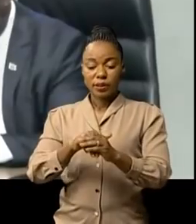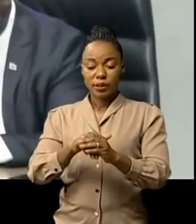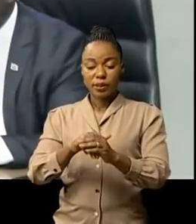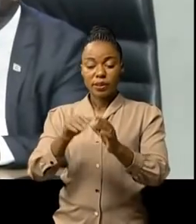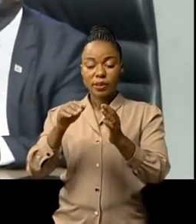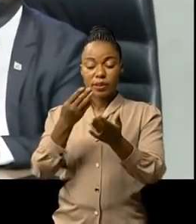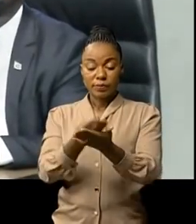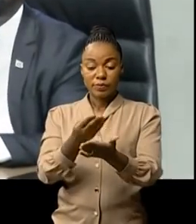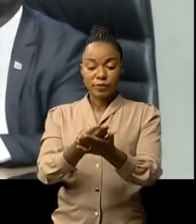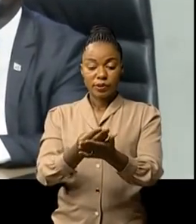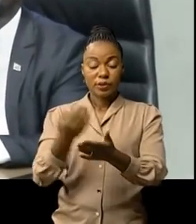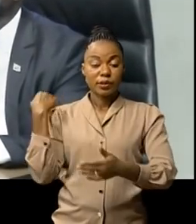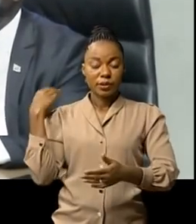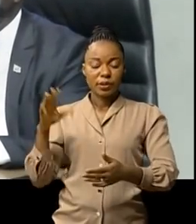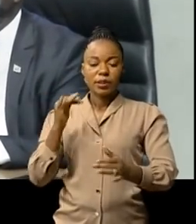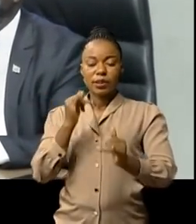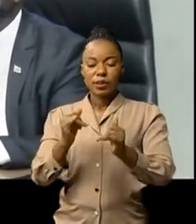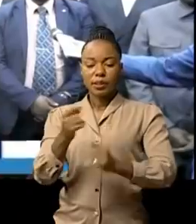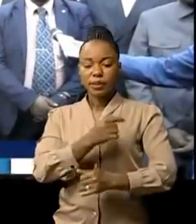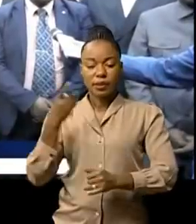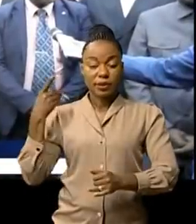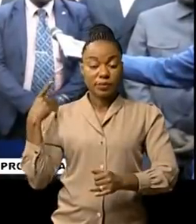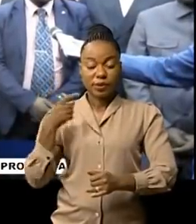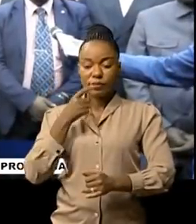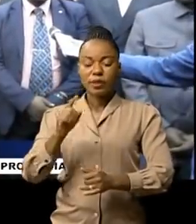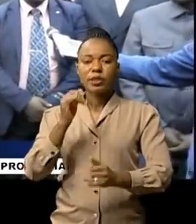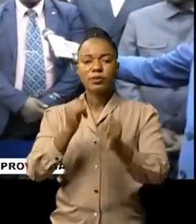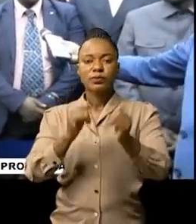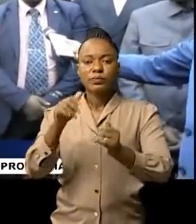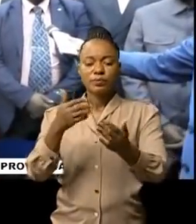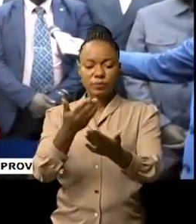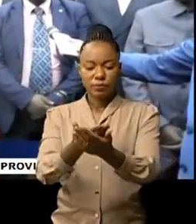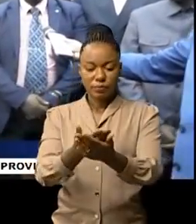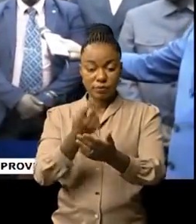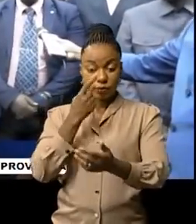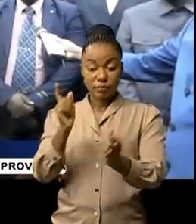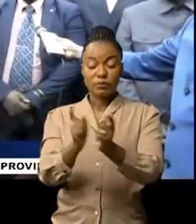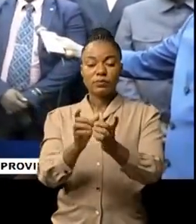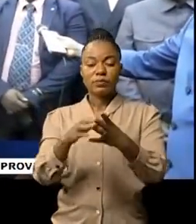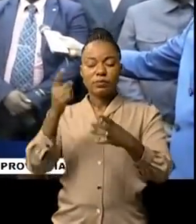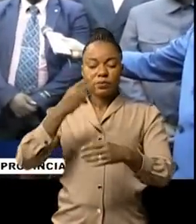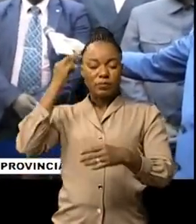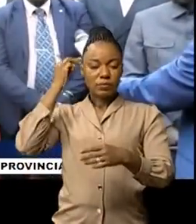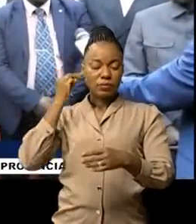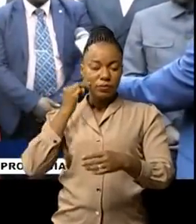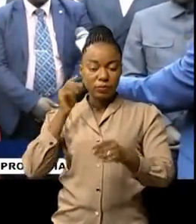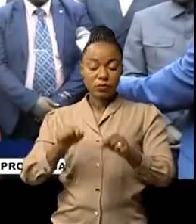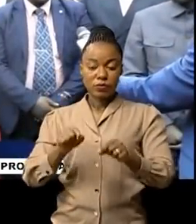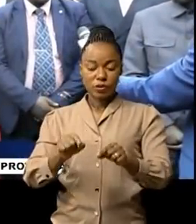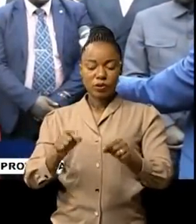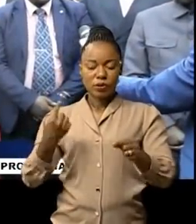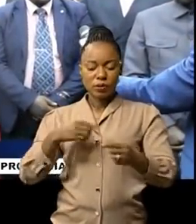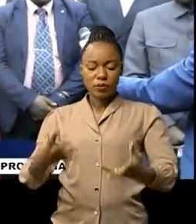Si nous sommes venus voir le Premier ministre aujourd'hui, c'est pour au moins trouver solution aux problèmes des députés provinciaux. Nous avons